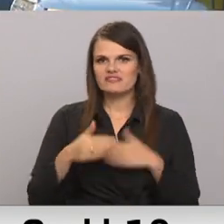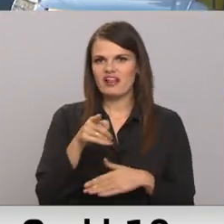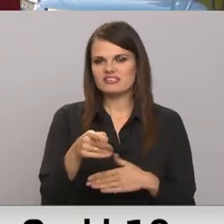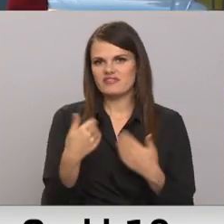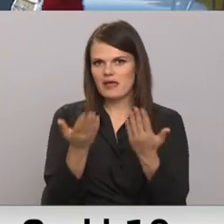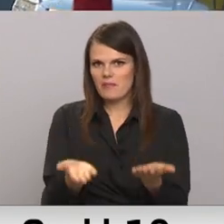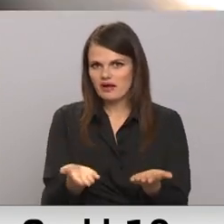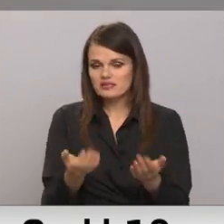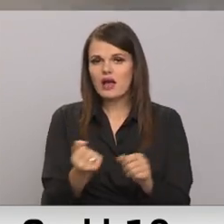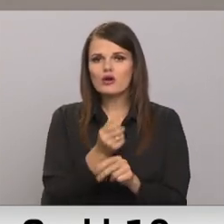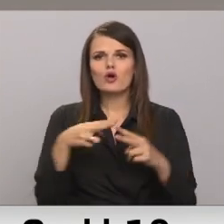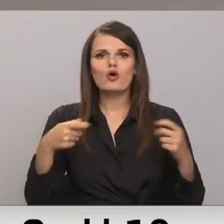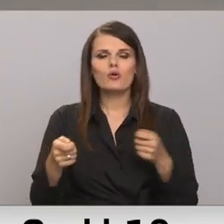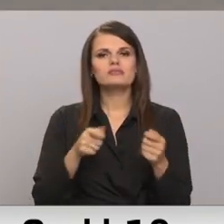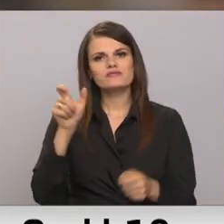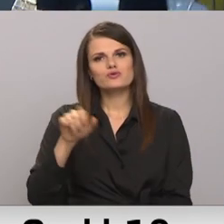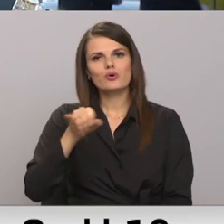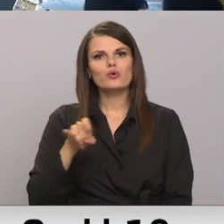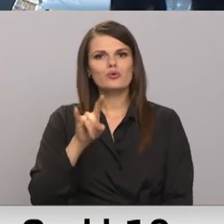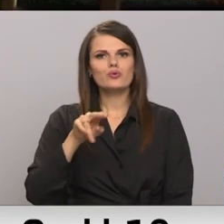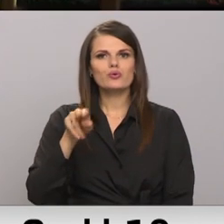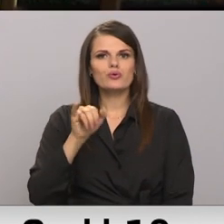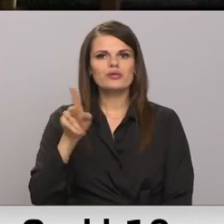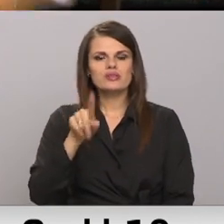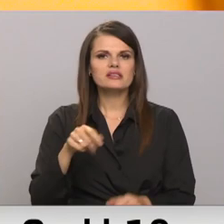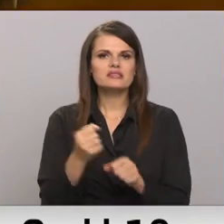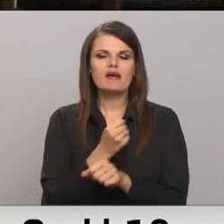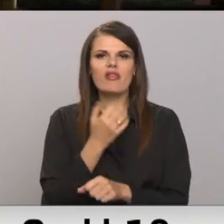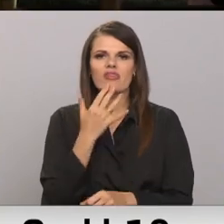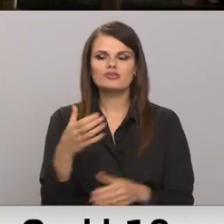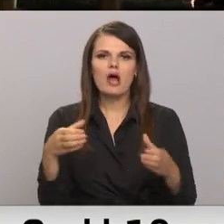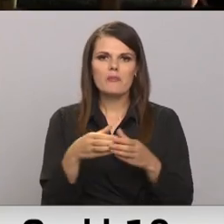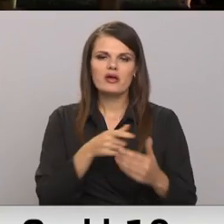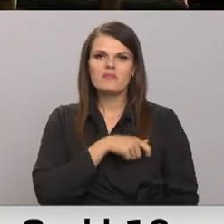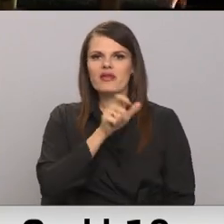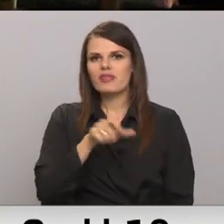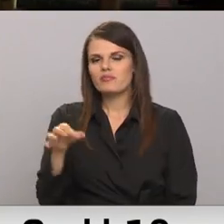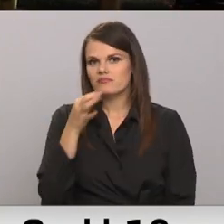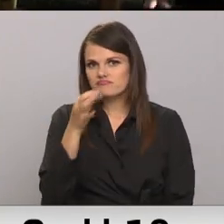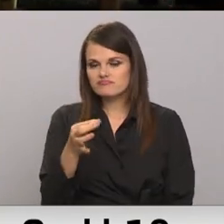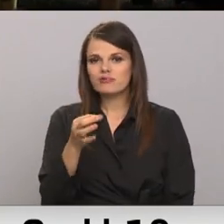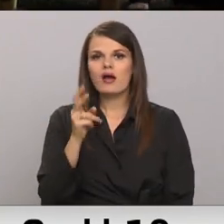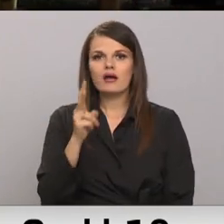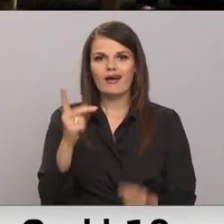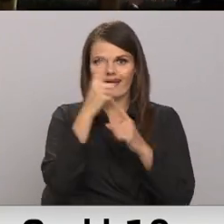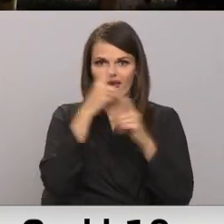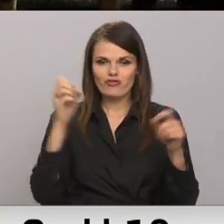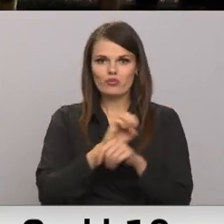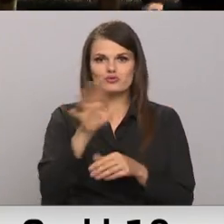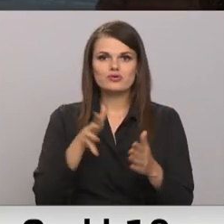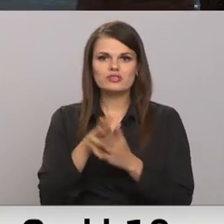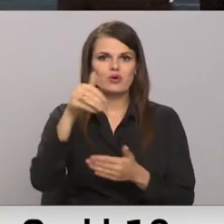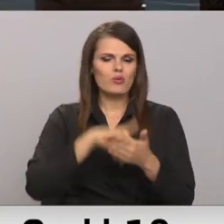Gan komisijas vadītājs Judins, gan Nacionālās apvienības deputāti norādīja, ka informācijas nosultīšanā ar pasta starpniecību